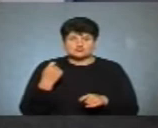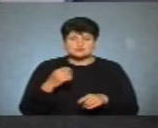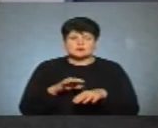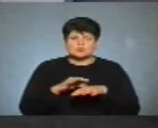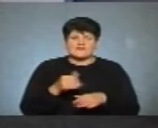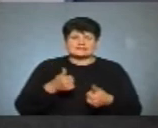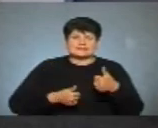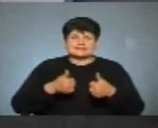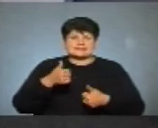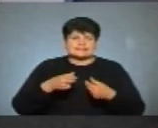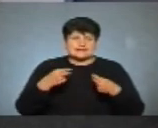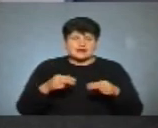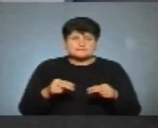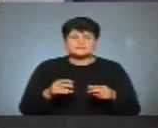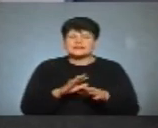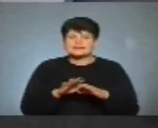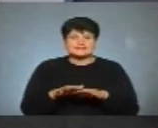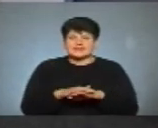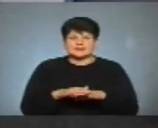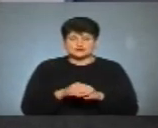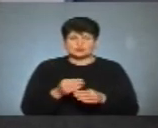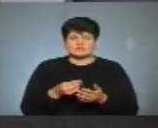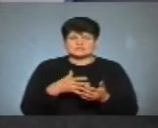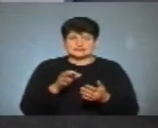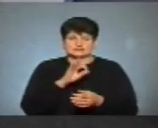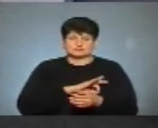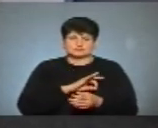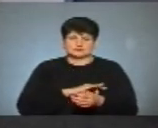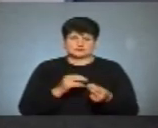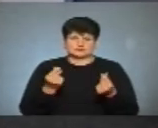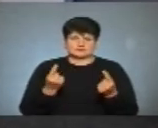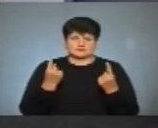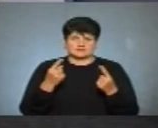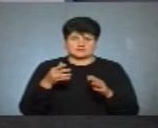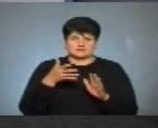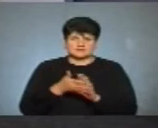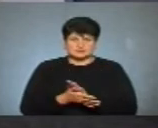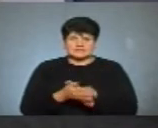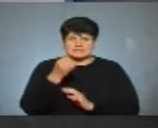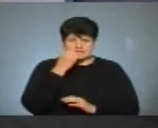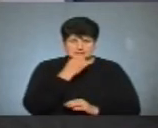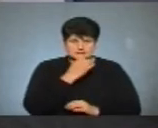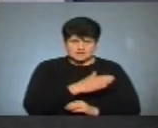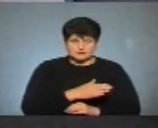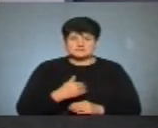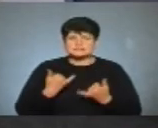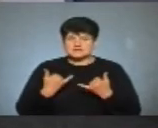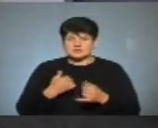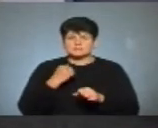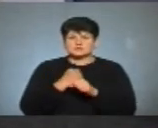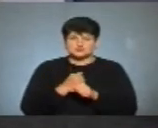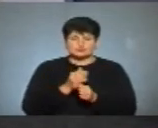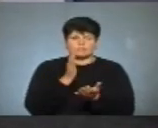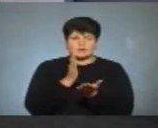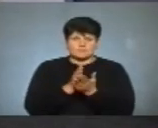тендера і не ринкові ціни на освоєння коштів при капітальних видатках. Так, дякуємо. І я нагадаю, що ми працюємо в